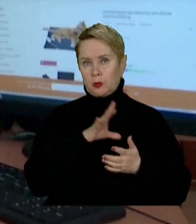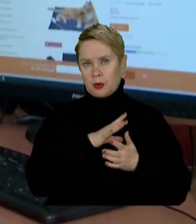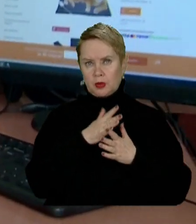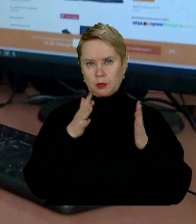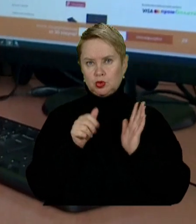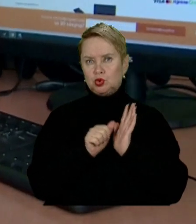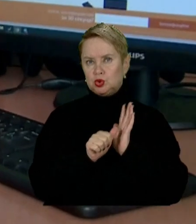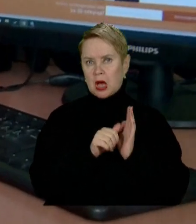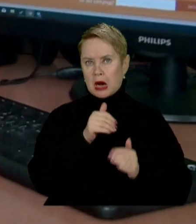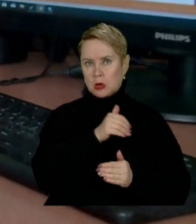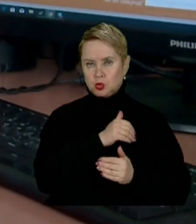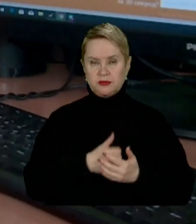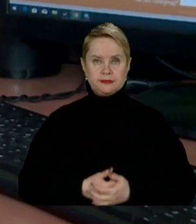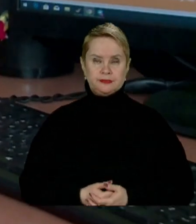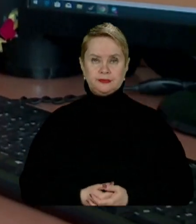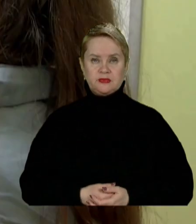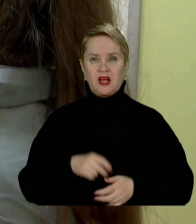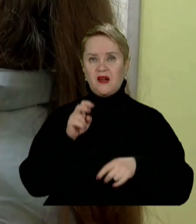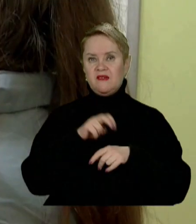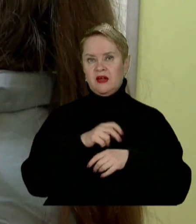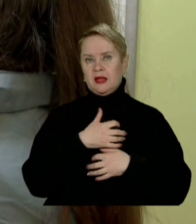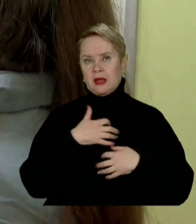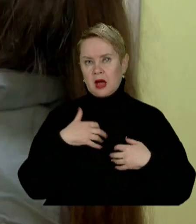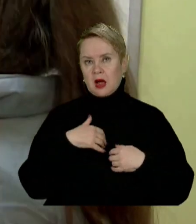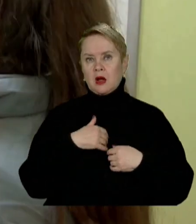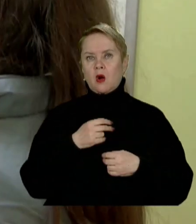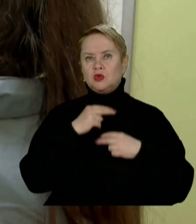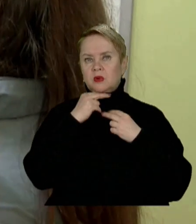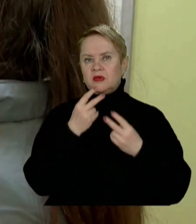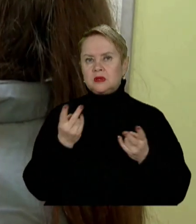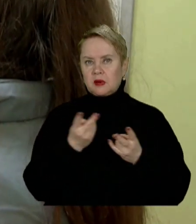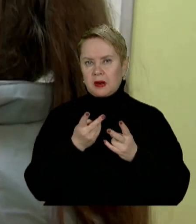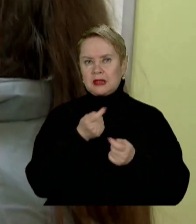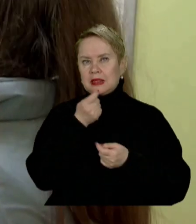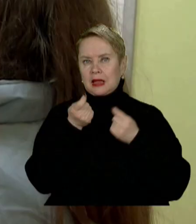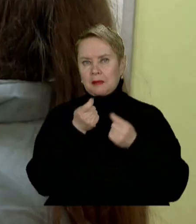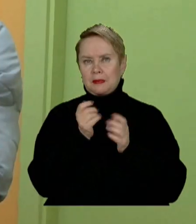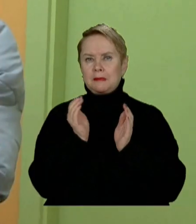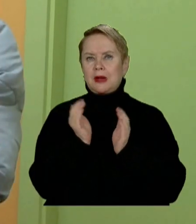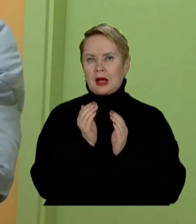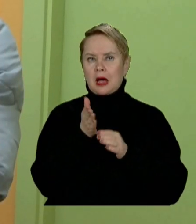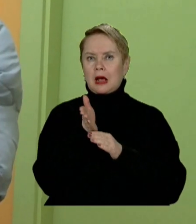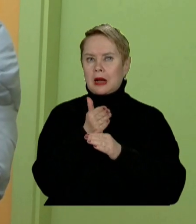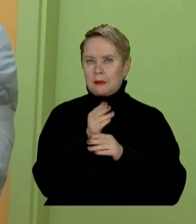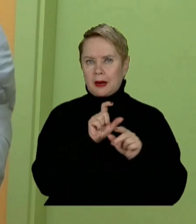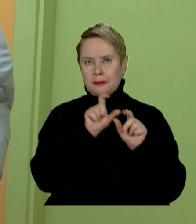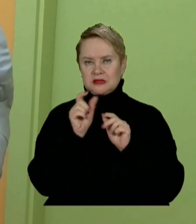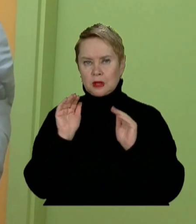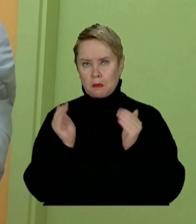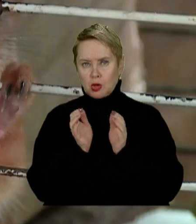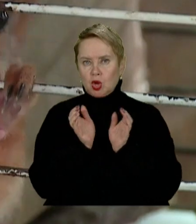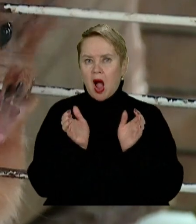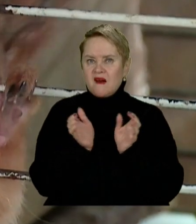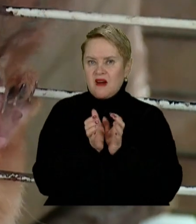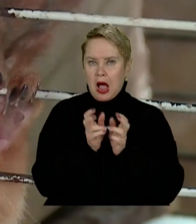не більше 60 градусів. Ветеринари радять особливу увагу приділити дрібним тваринам. Рибок пересадити у менший